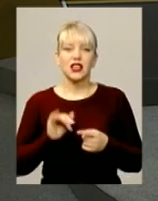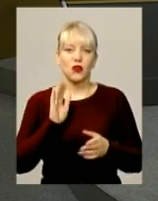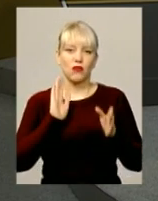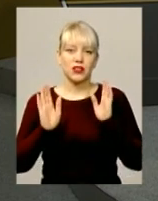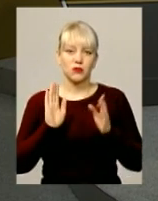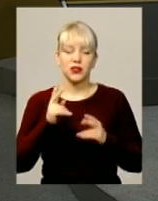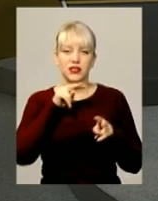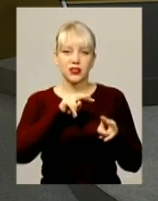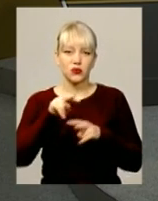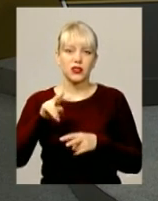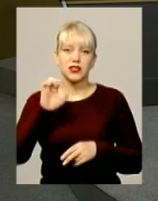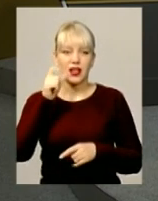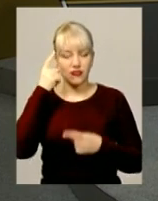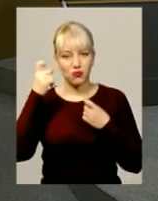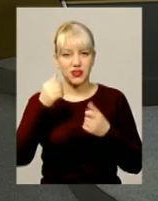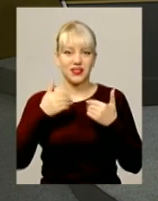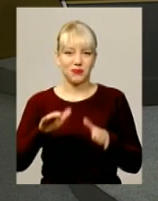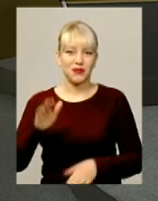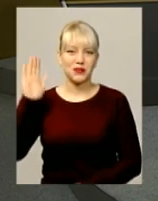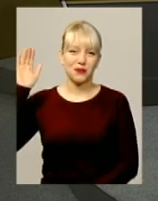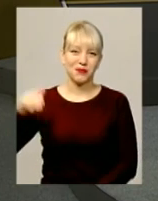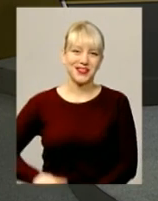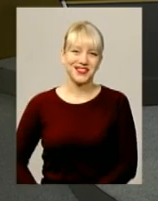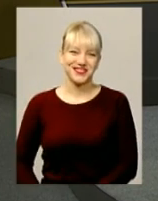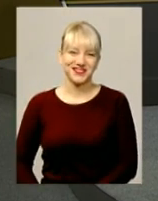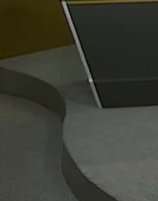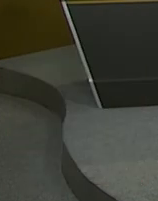Фейсбук. І слідкуйте за інформаційними випусками. Побачимось!